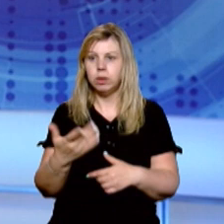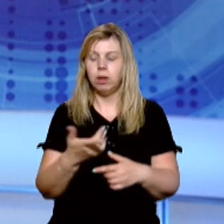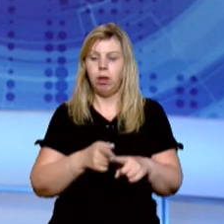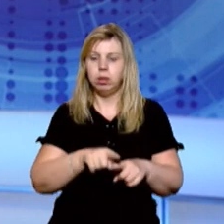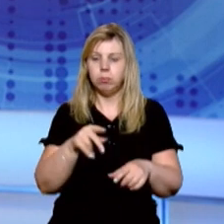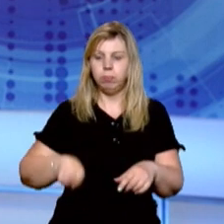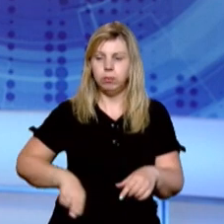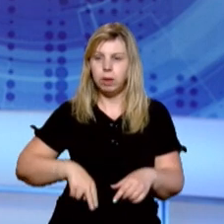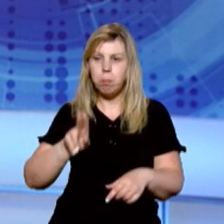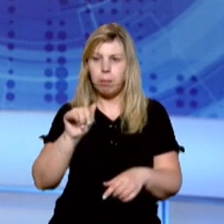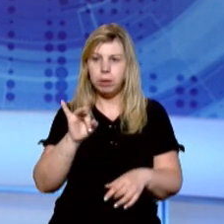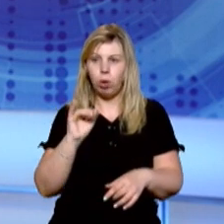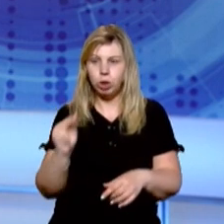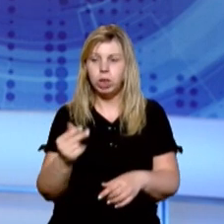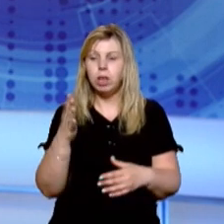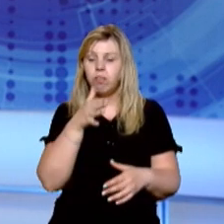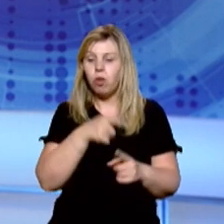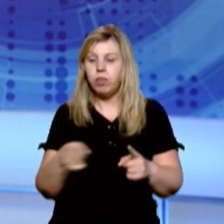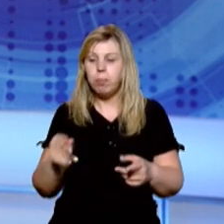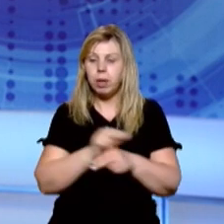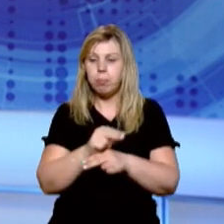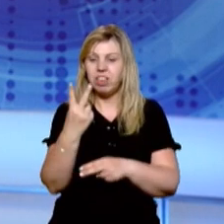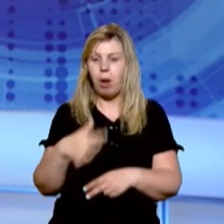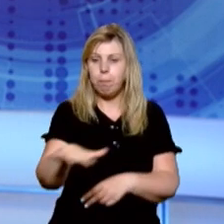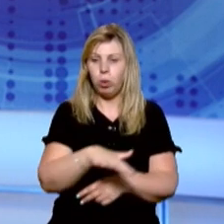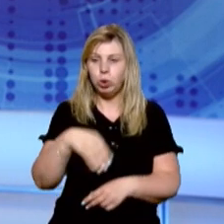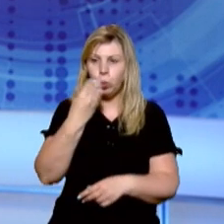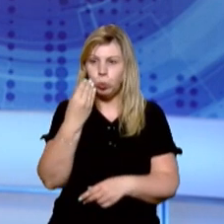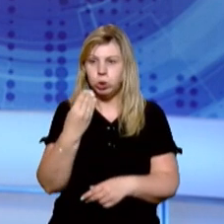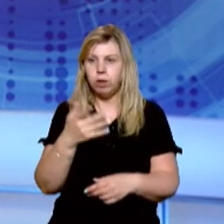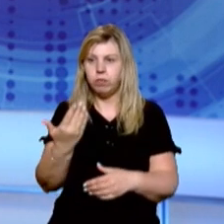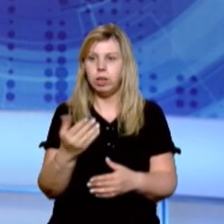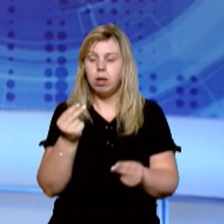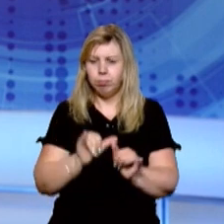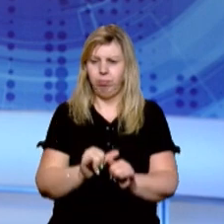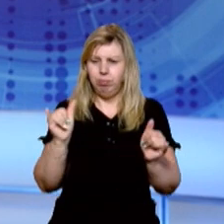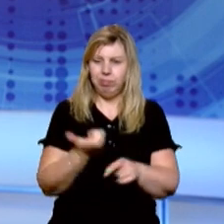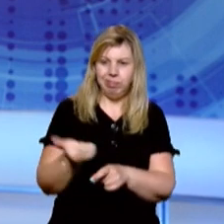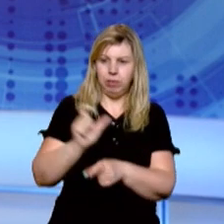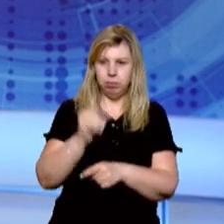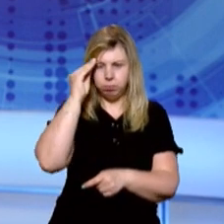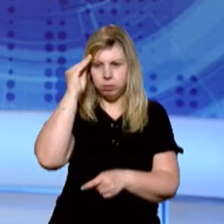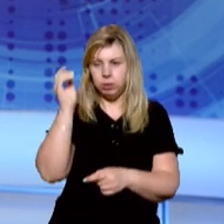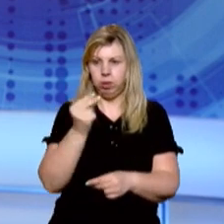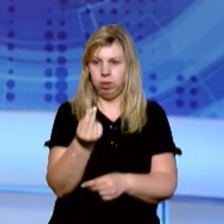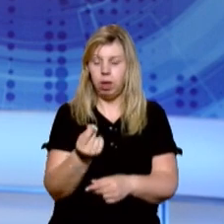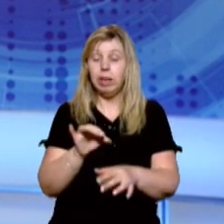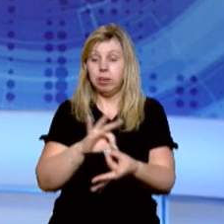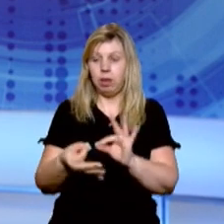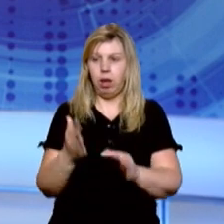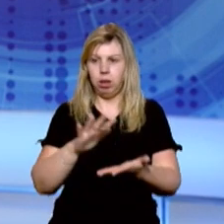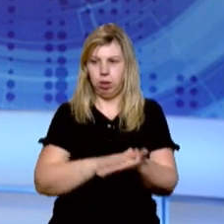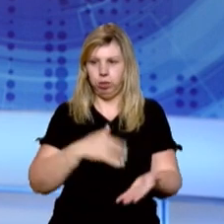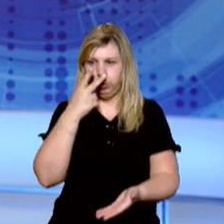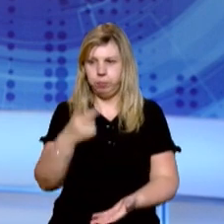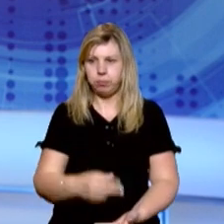Департаменту Володимир Бабидорич. Під час ремонту двох площ Ужгорода вони завощували вартість робіт. Детальніше в сюжеті Руслани